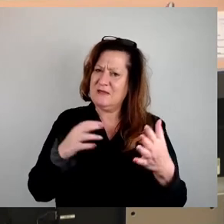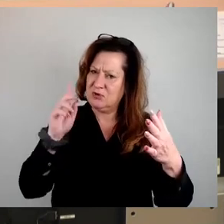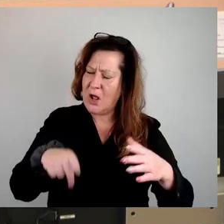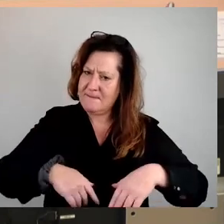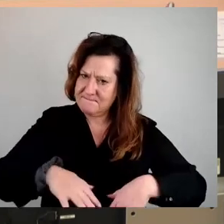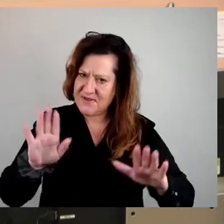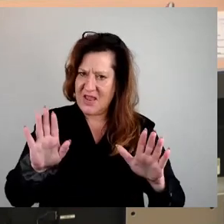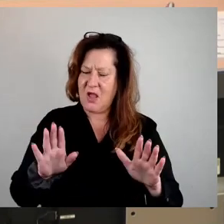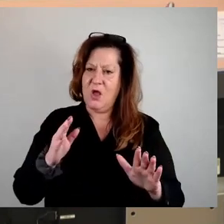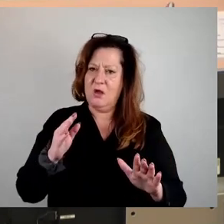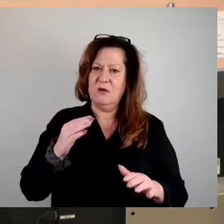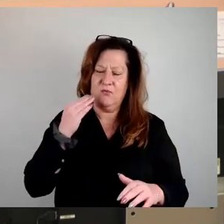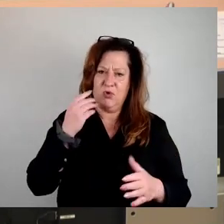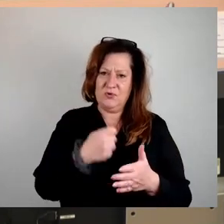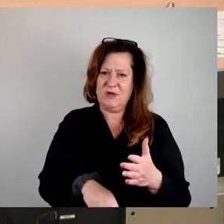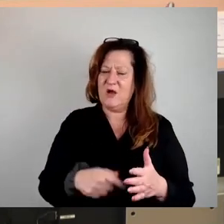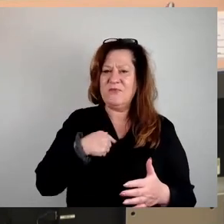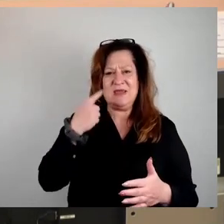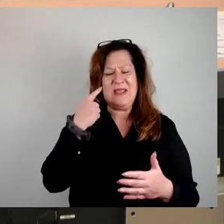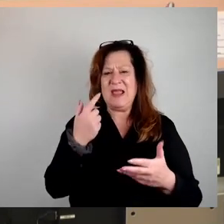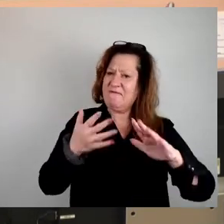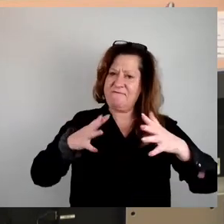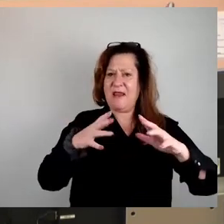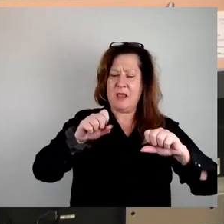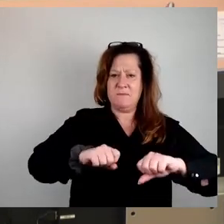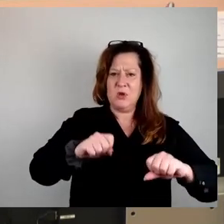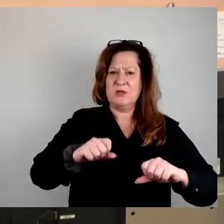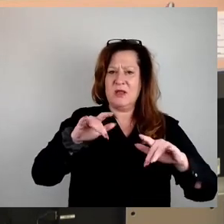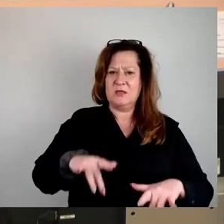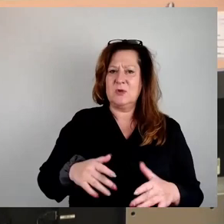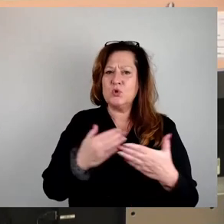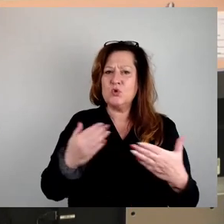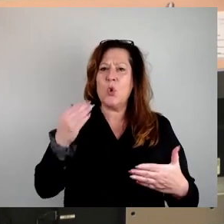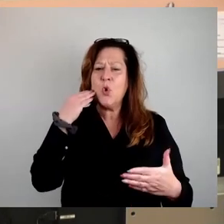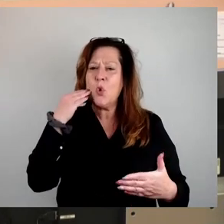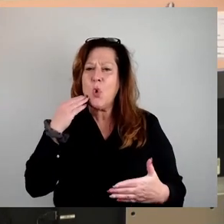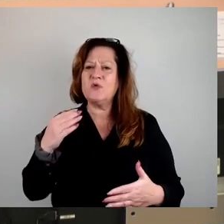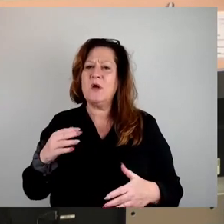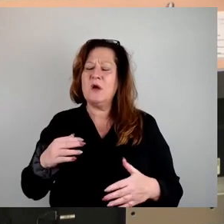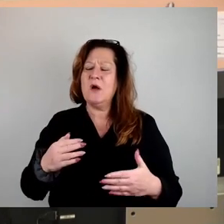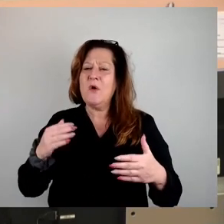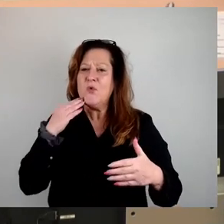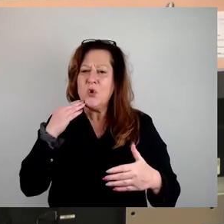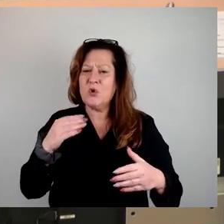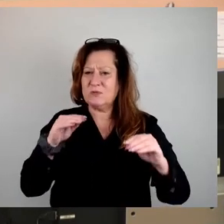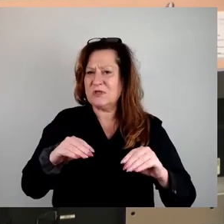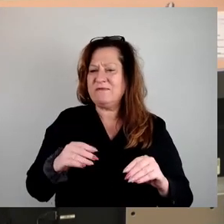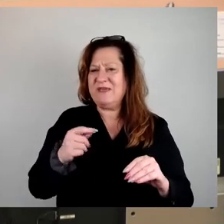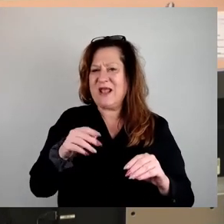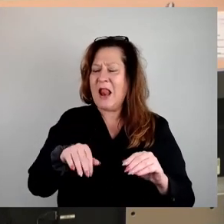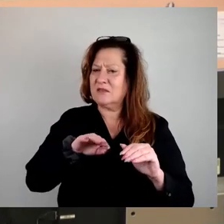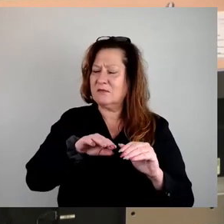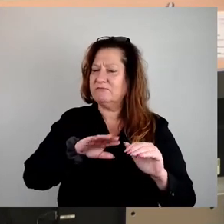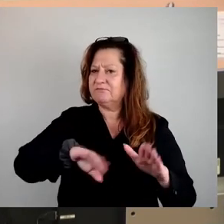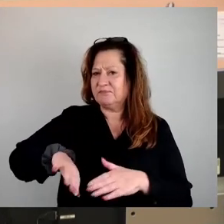letzte Wort gewesen sein kann. So ein großer Wohnungsbestand in einer Stadt, in einer Hand, wo das Geld aus der Stadt abfließt, ist einfach auch ein volkswirtschaftliches